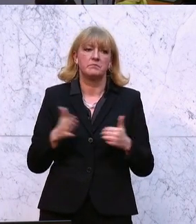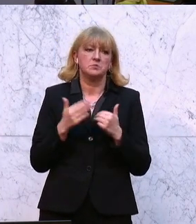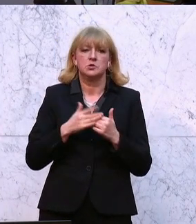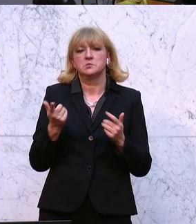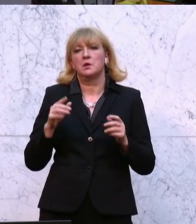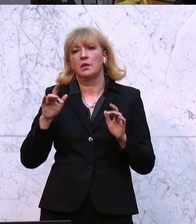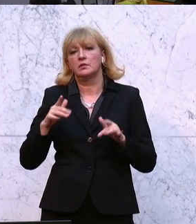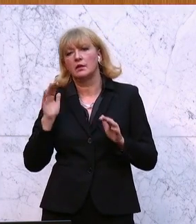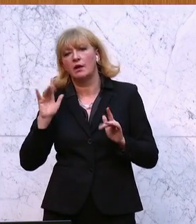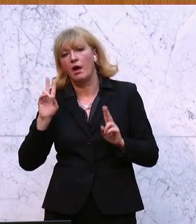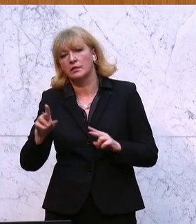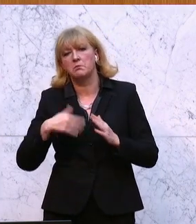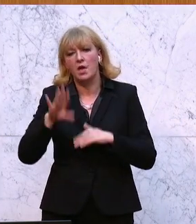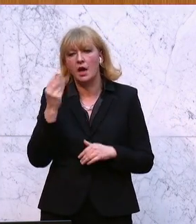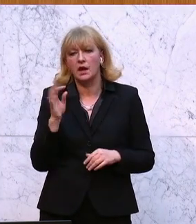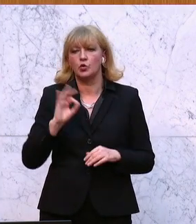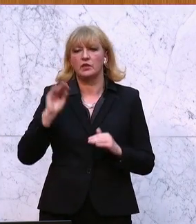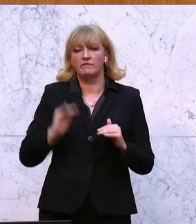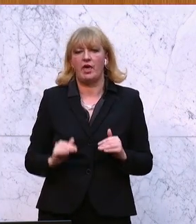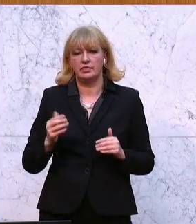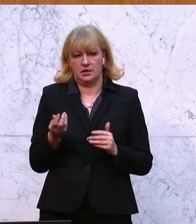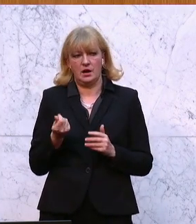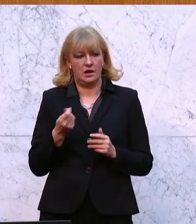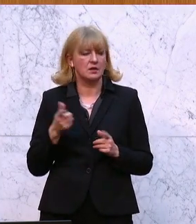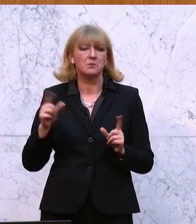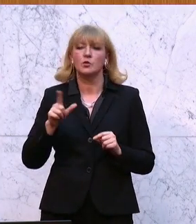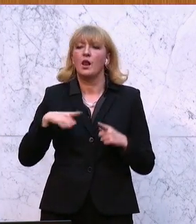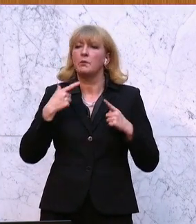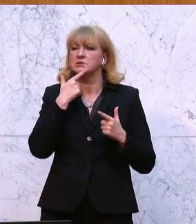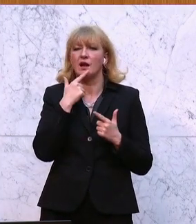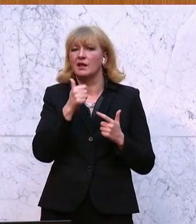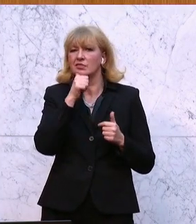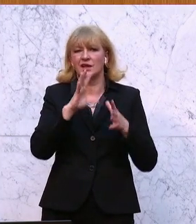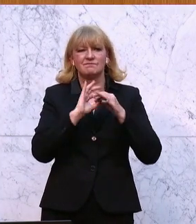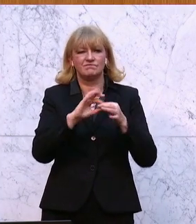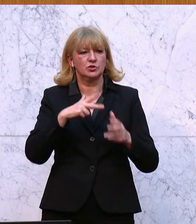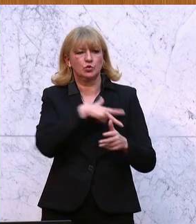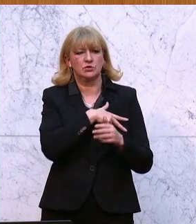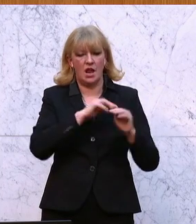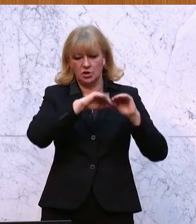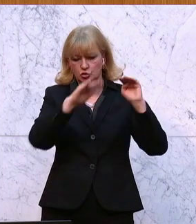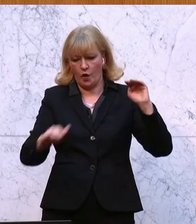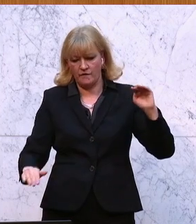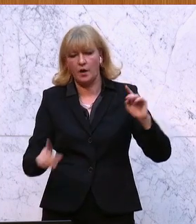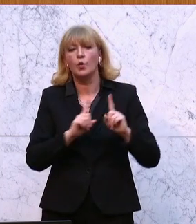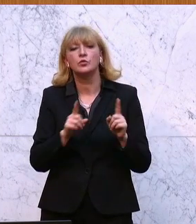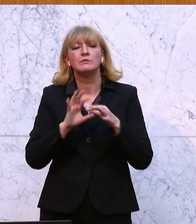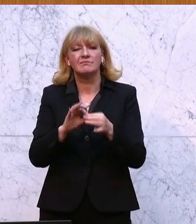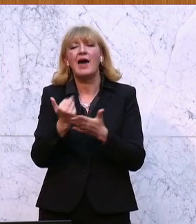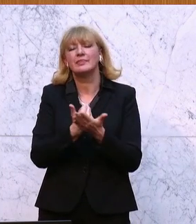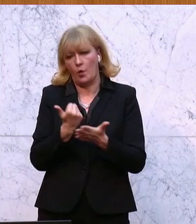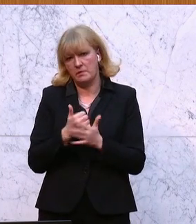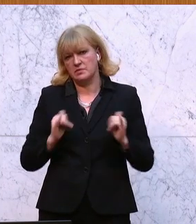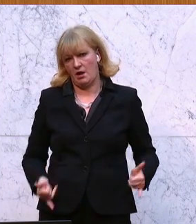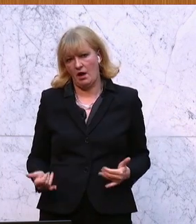Geld verfügen. Also das Lebensalter ist ja nicht eine Frage der sozialen Staffelung, sondern wenn, dann schon das Einkommen und